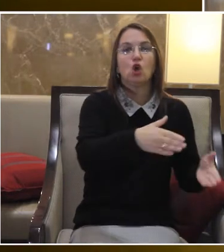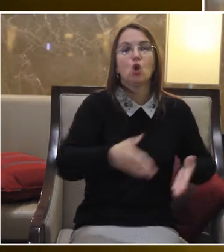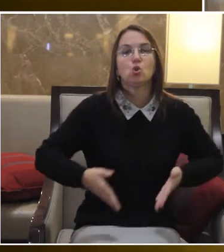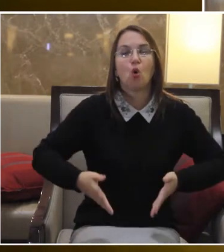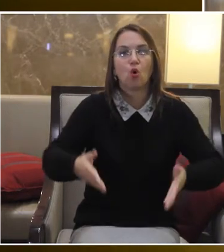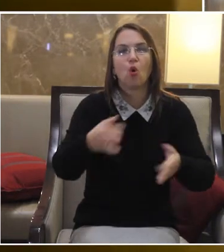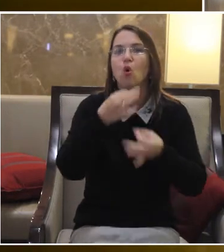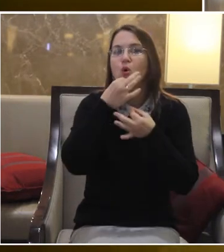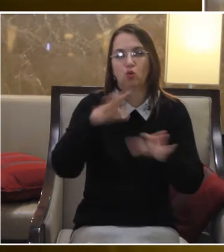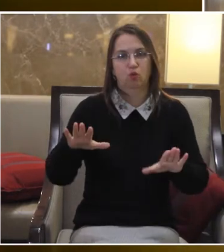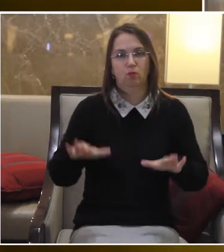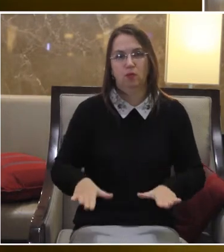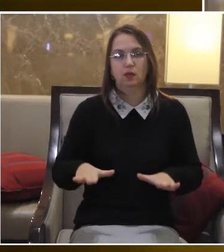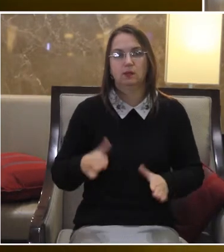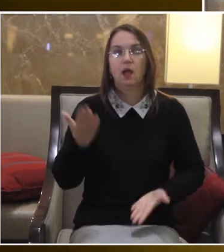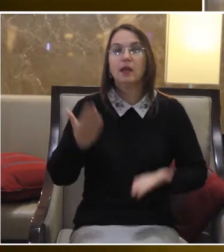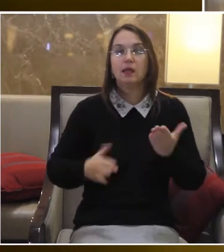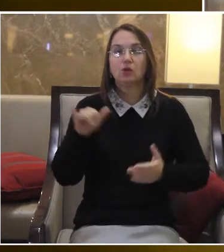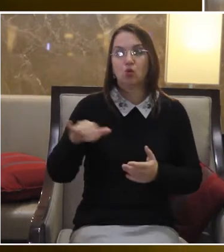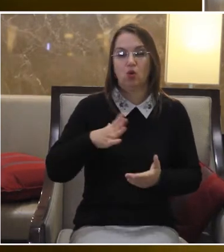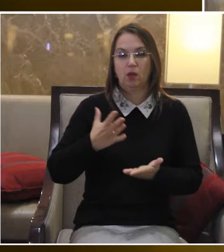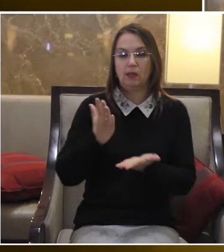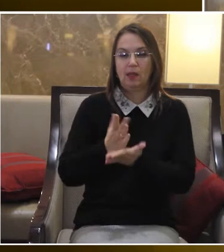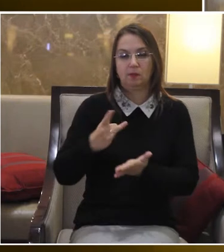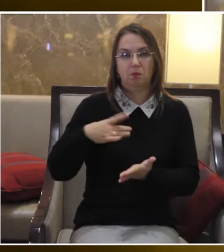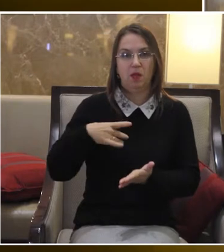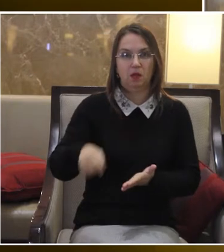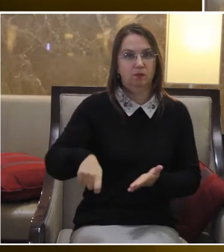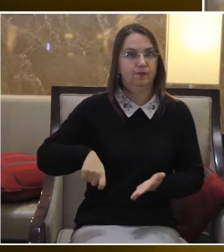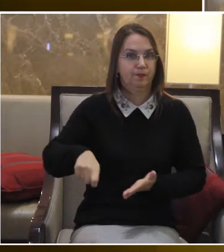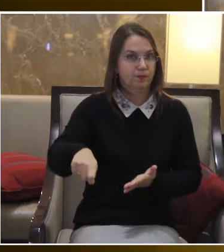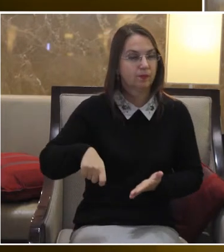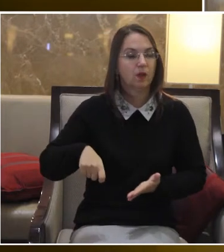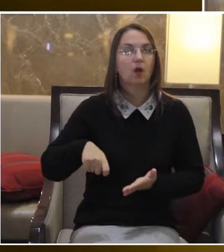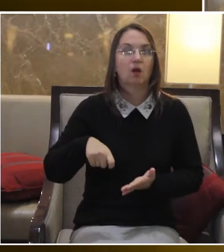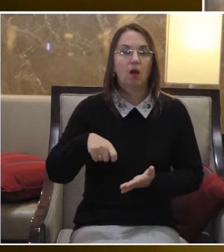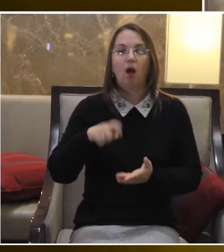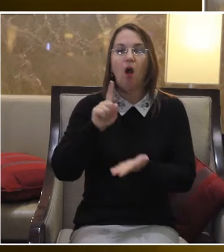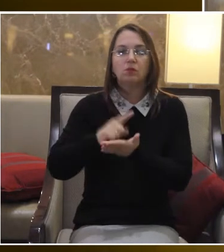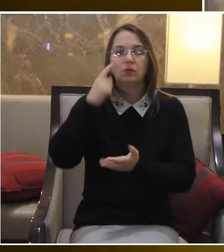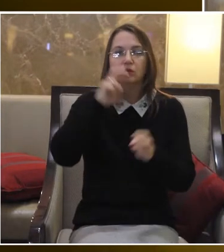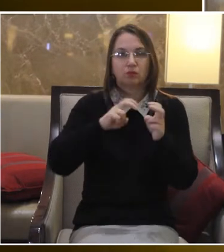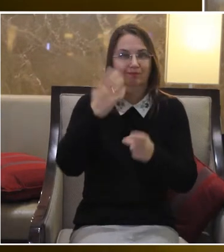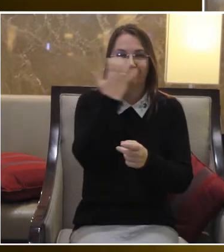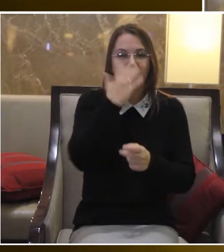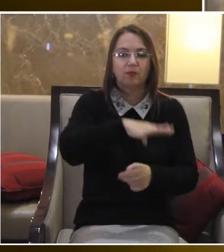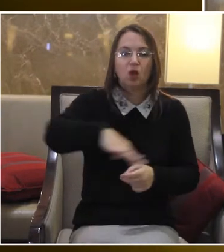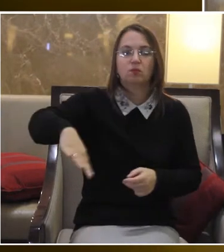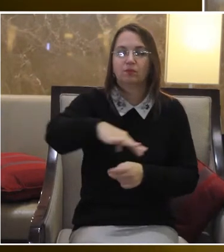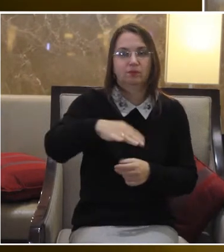в руках є тростина для орієнтування Тобто, зробивши певний сигнал,